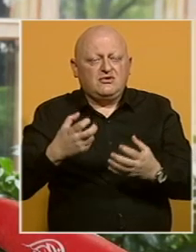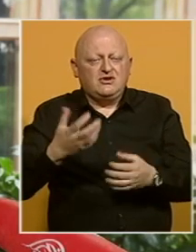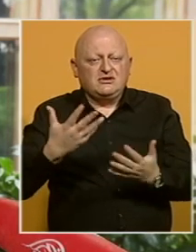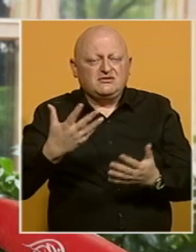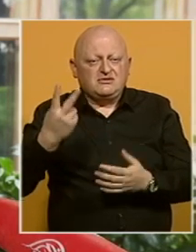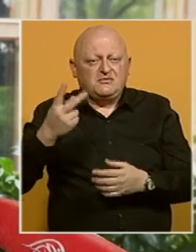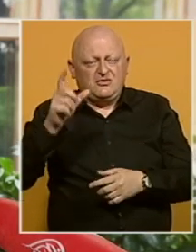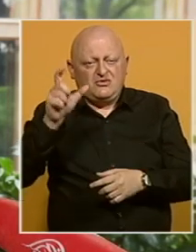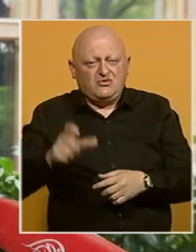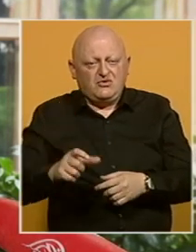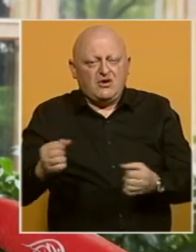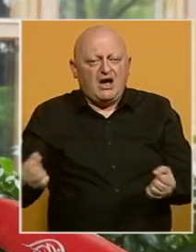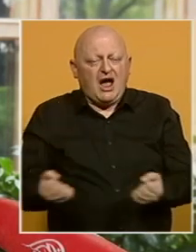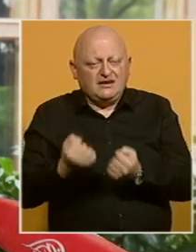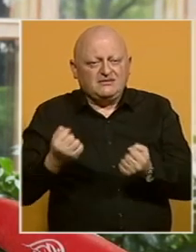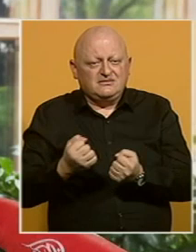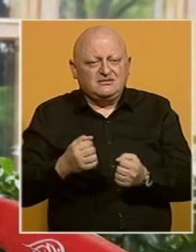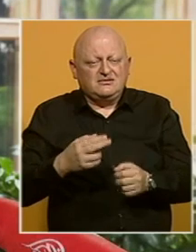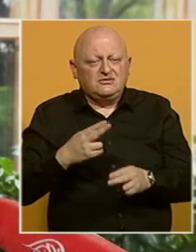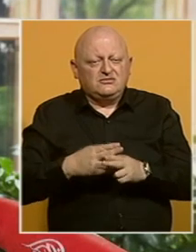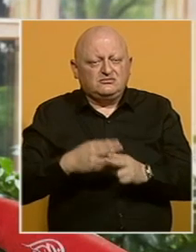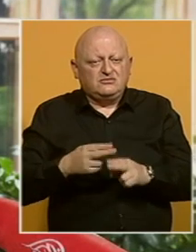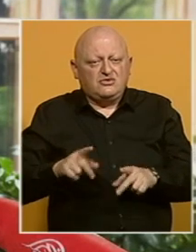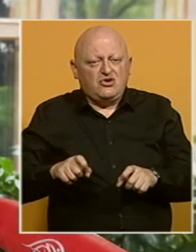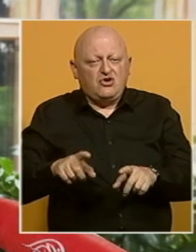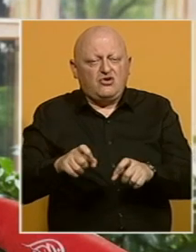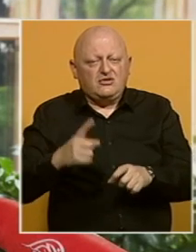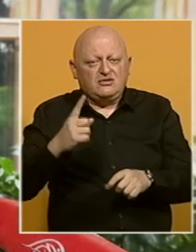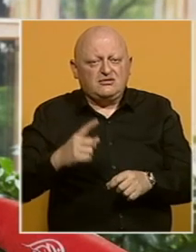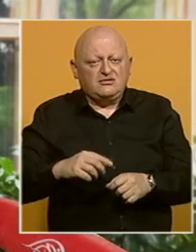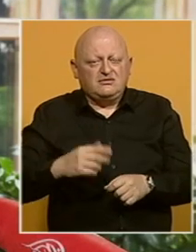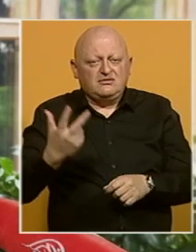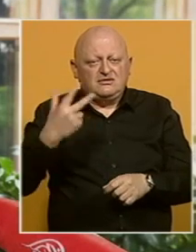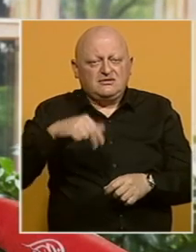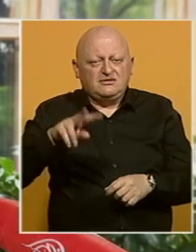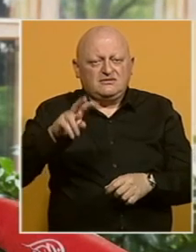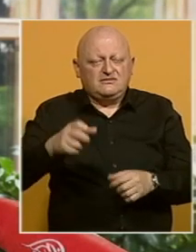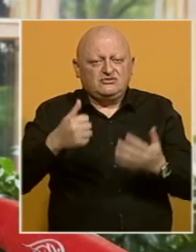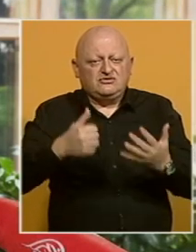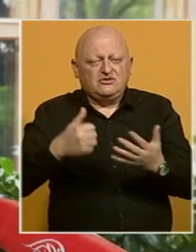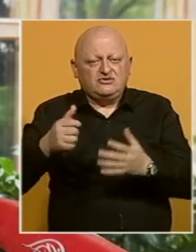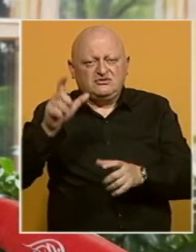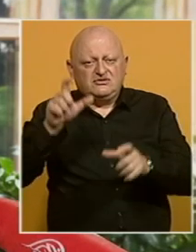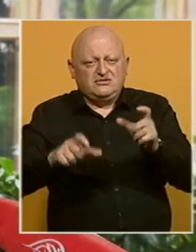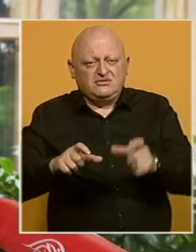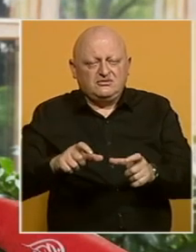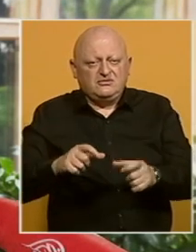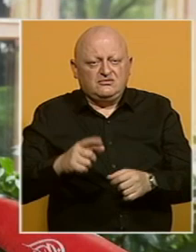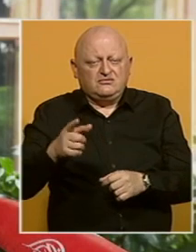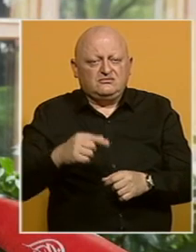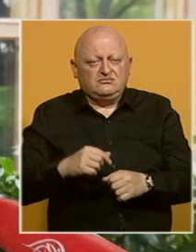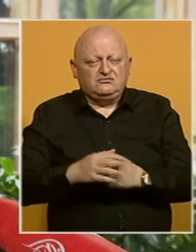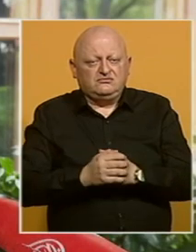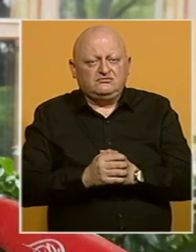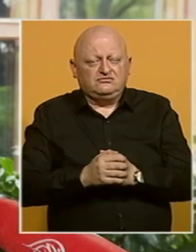aktivna slučaja COVID-19 i 3266 osoba je stavljena